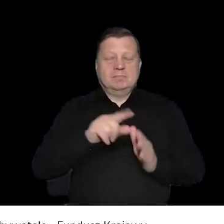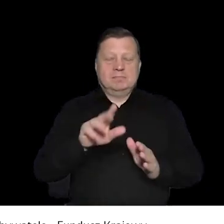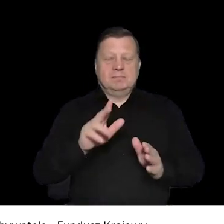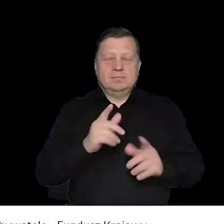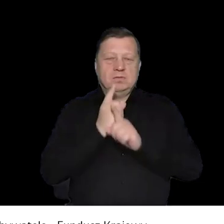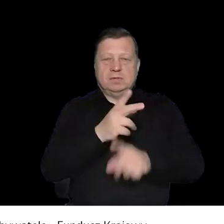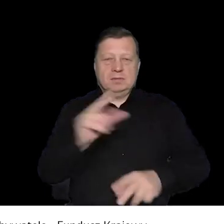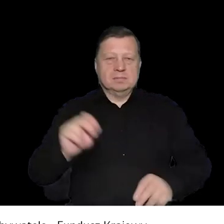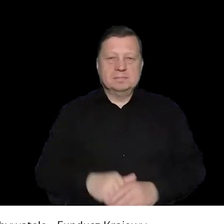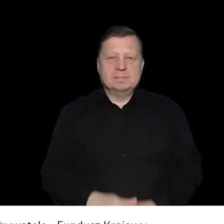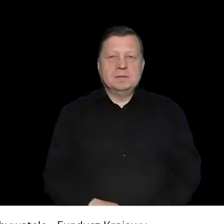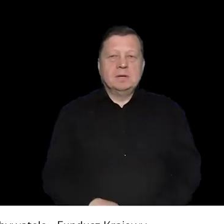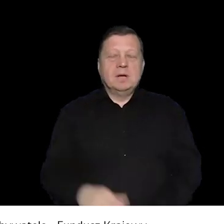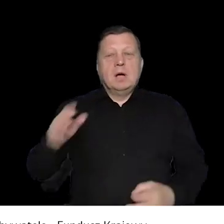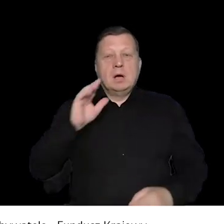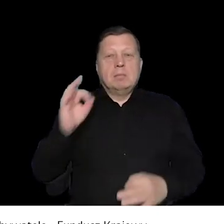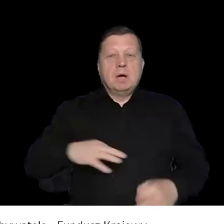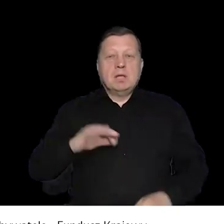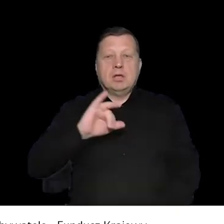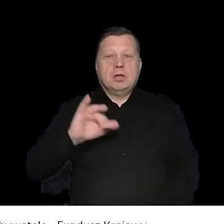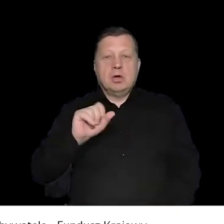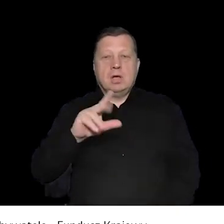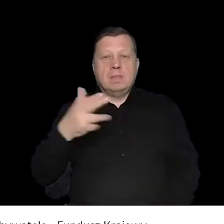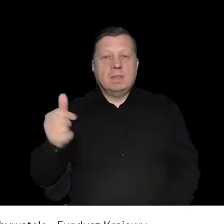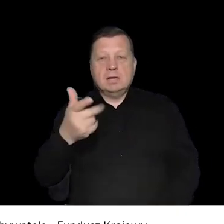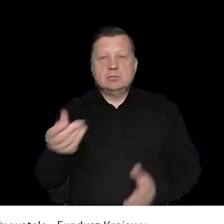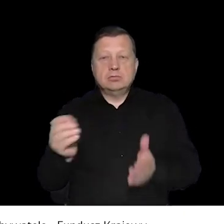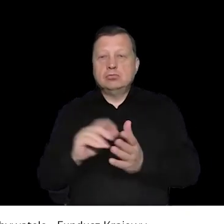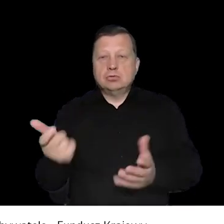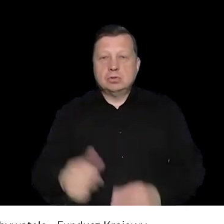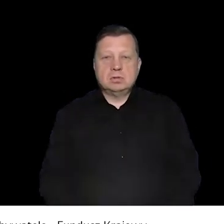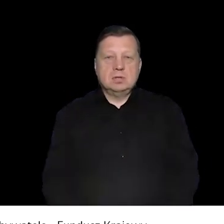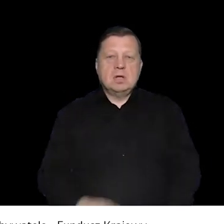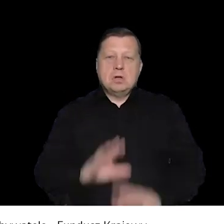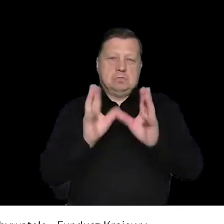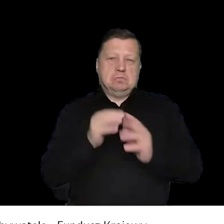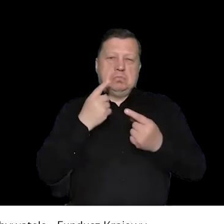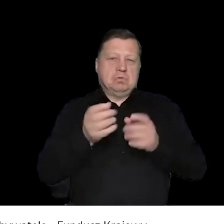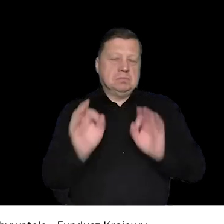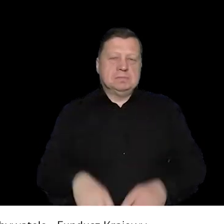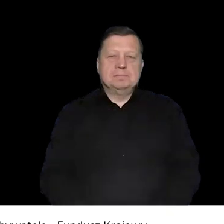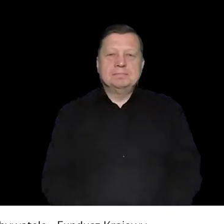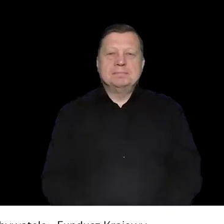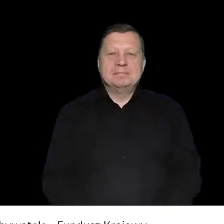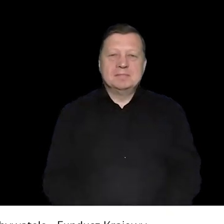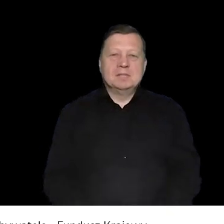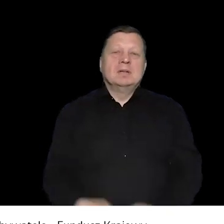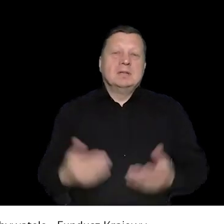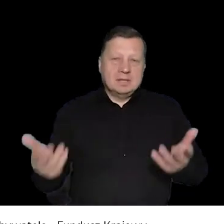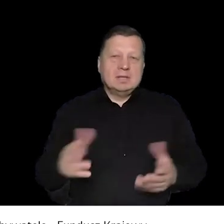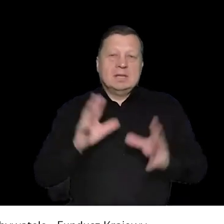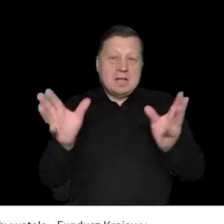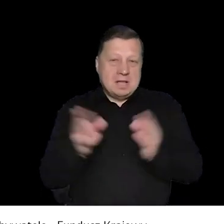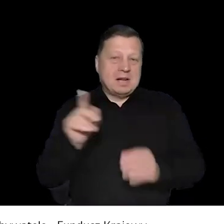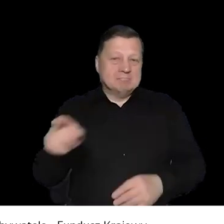wydać decyzji. Więc dlatego chwilą rzeczy jest to wyłączone z ustawem. Pani Joanno, czy coś chce